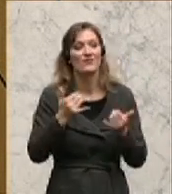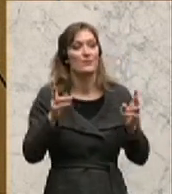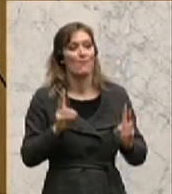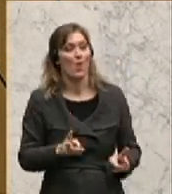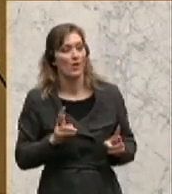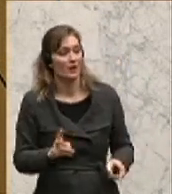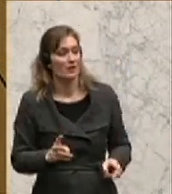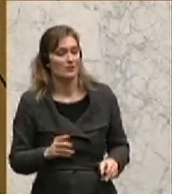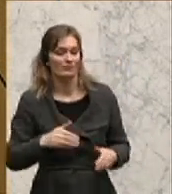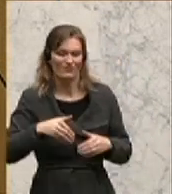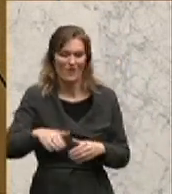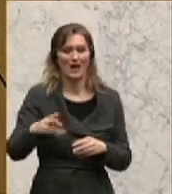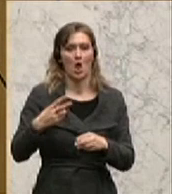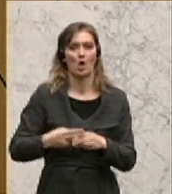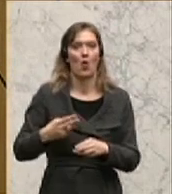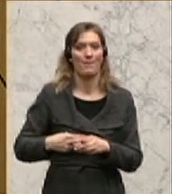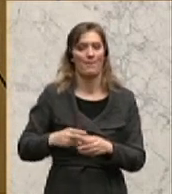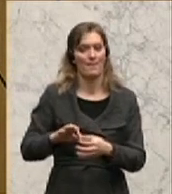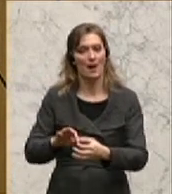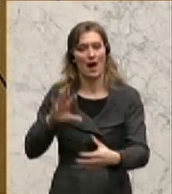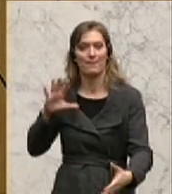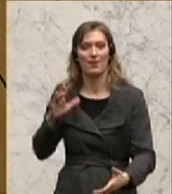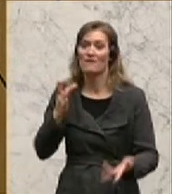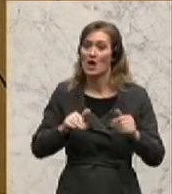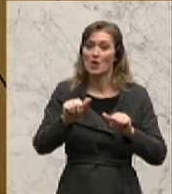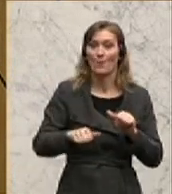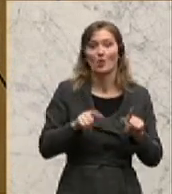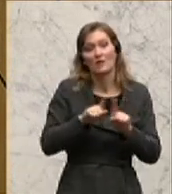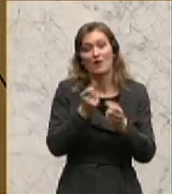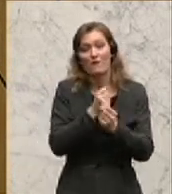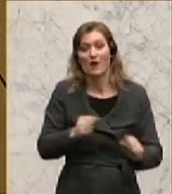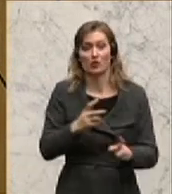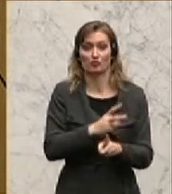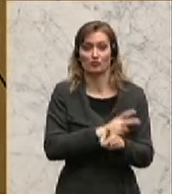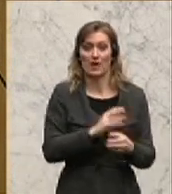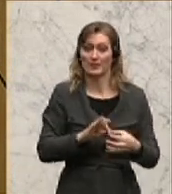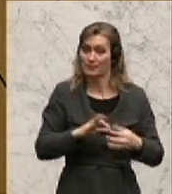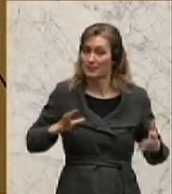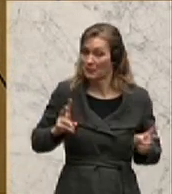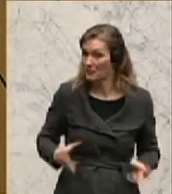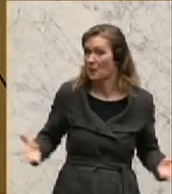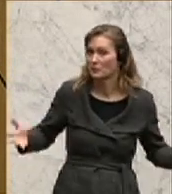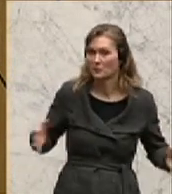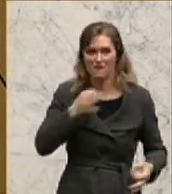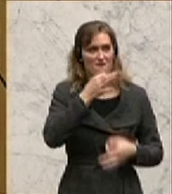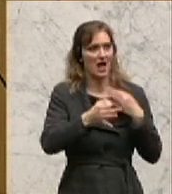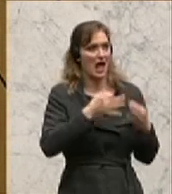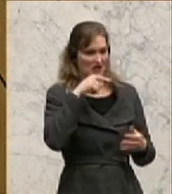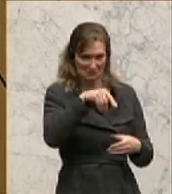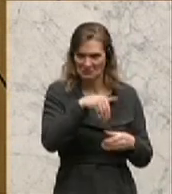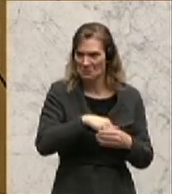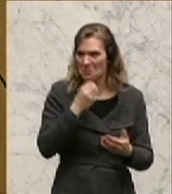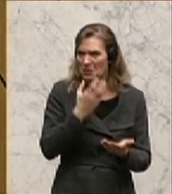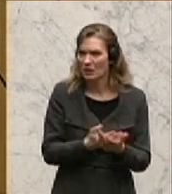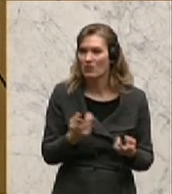man ein Los von Rom gestalten, vielleicht auch mit einem Modell des Freistaates. Und alle diese Fragen sind in diesem Bericht nicht